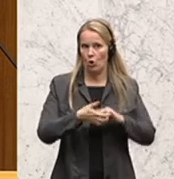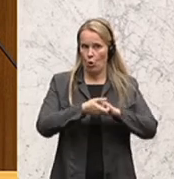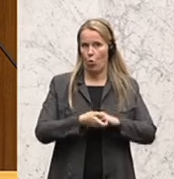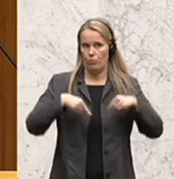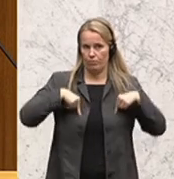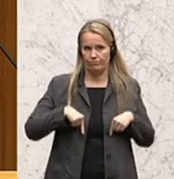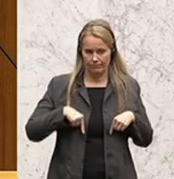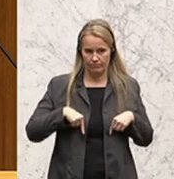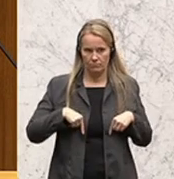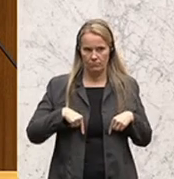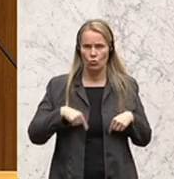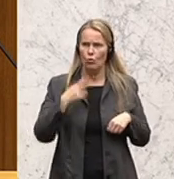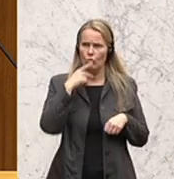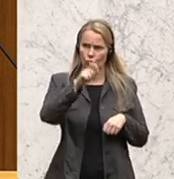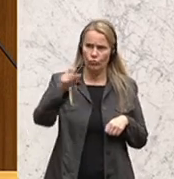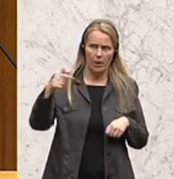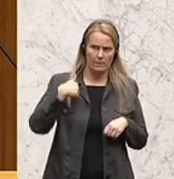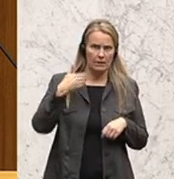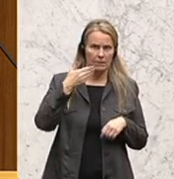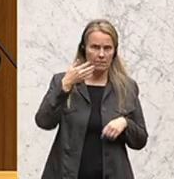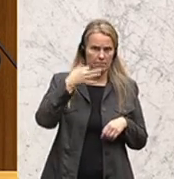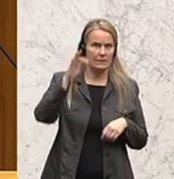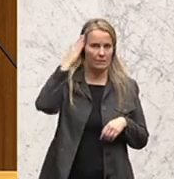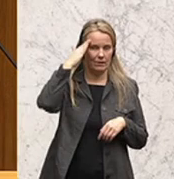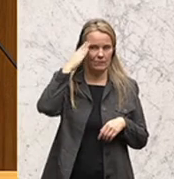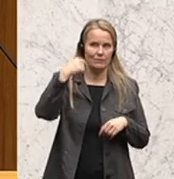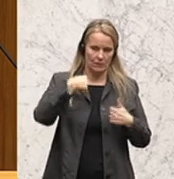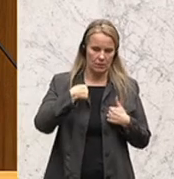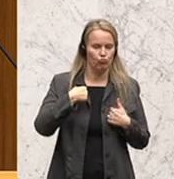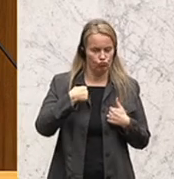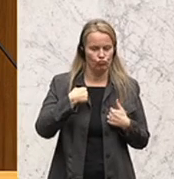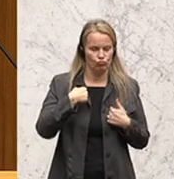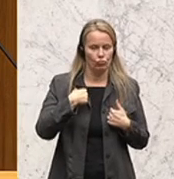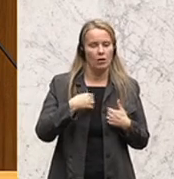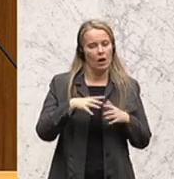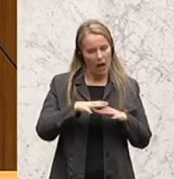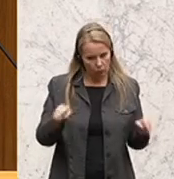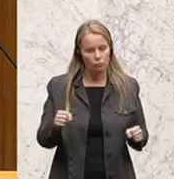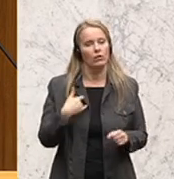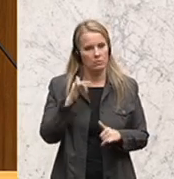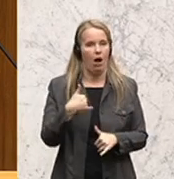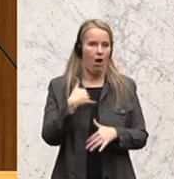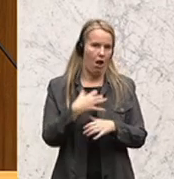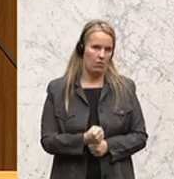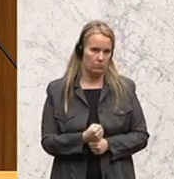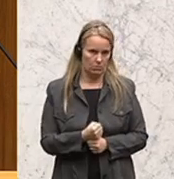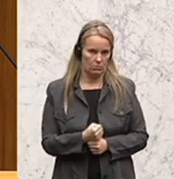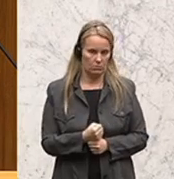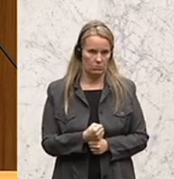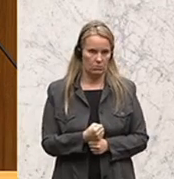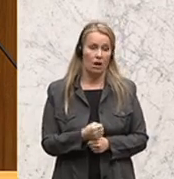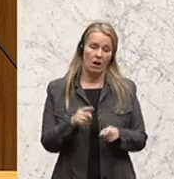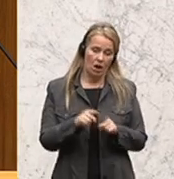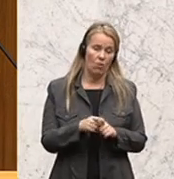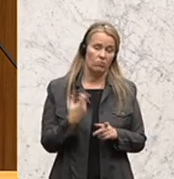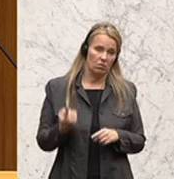Und diejenigen, die mich etwas besser kennen, wissen von mir, dass ich es gewohnt bin, Vereinbarungen auch einzuhalten. Und auch wenn es